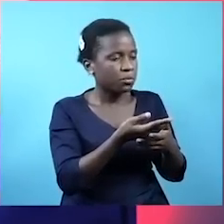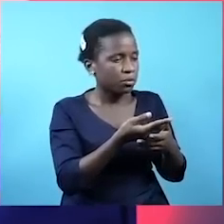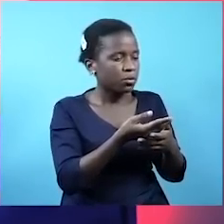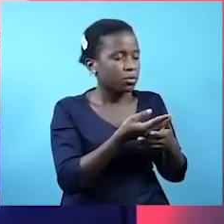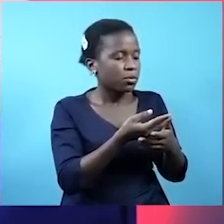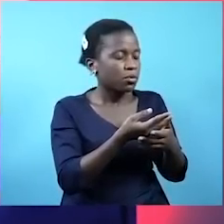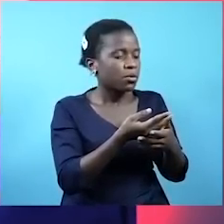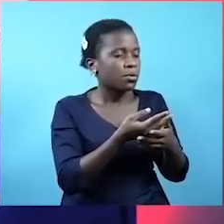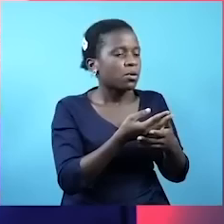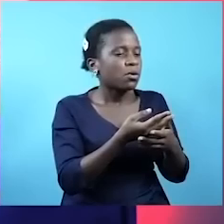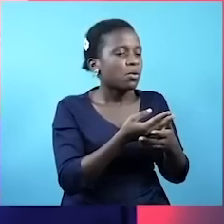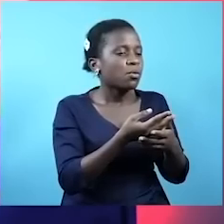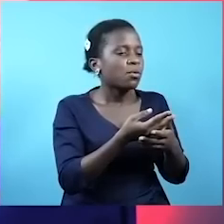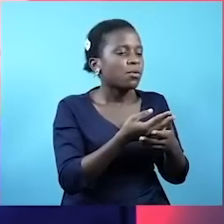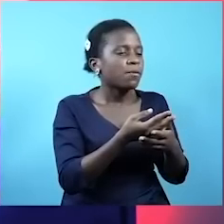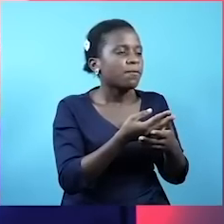kuichanti watu.